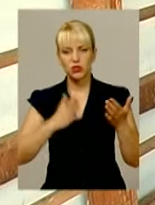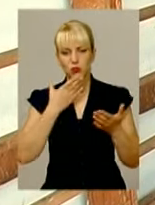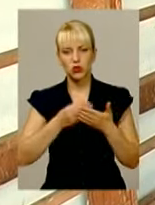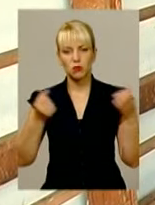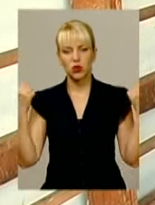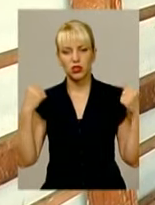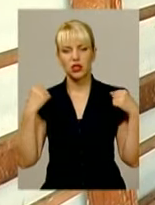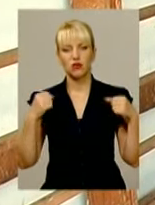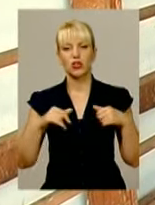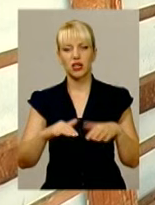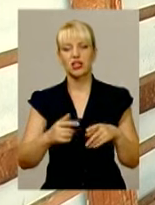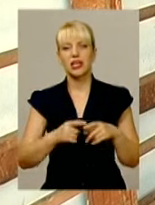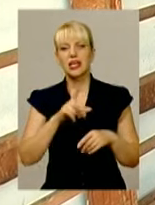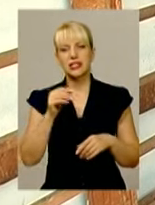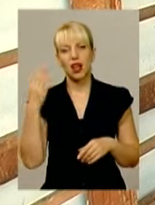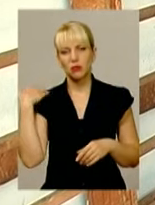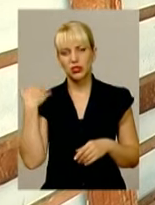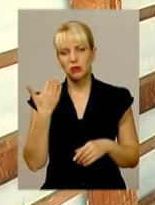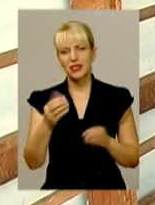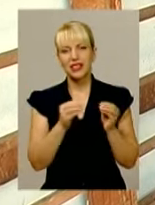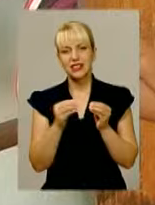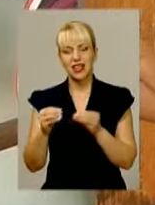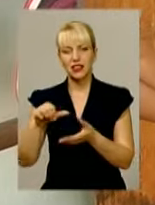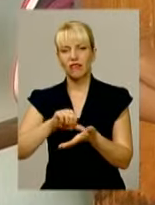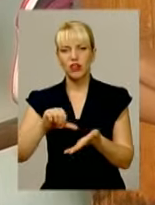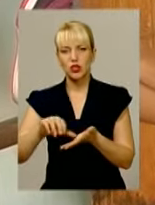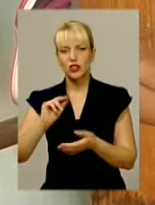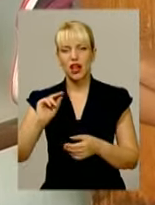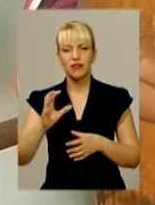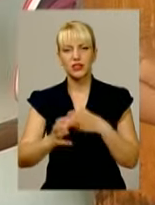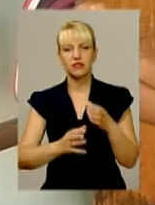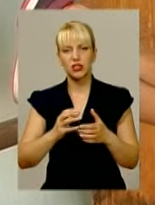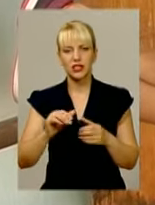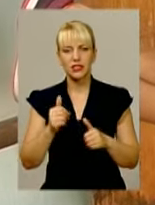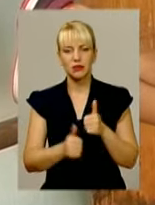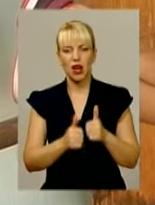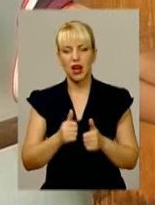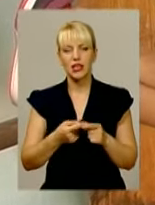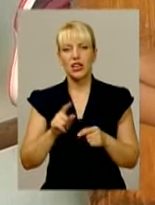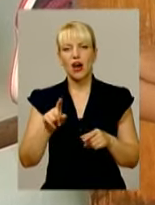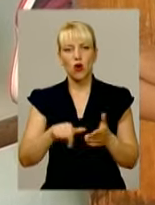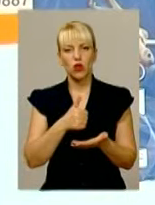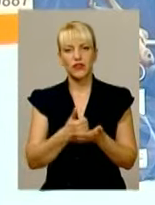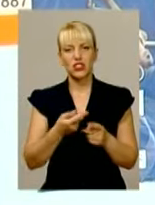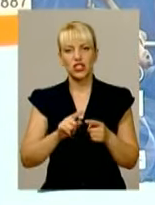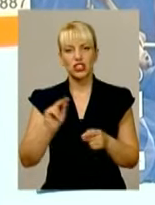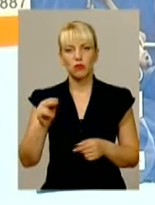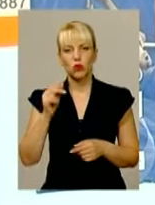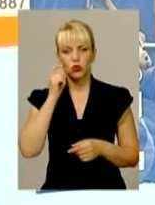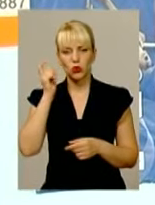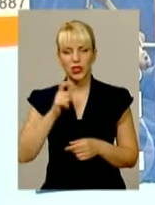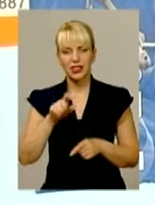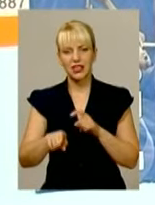плечами спортсменки уже десятки виступів на всеукраїнських змаганнях. Найголовніше серед них – це чемпіонат України з легкої атлетики, де зібралися